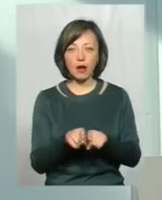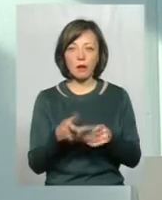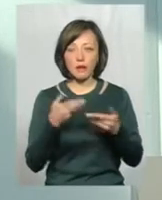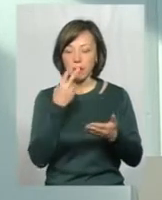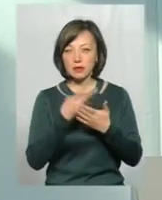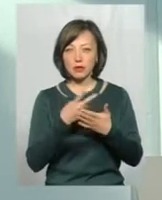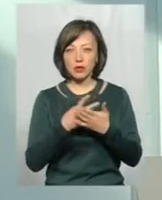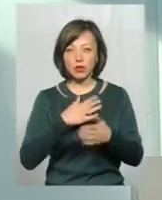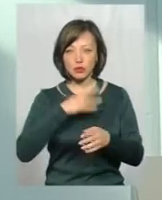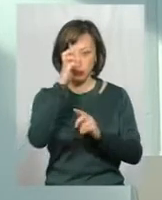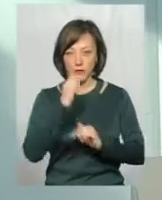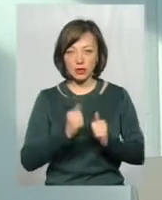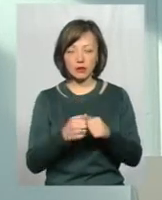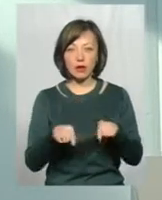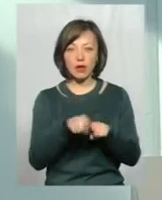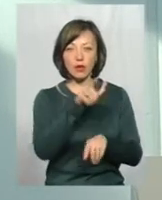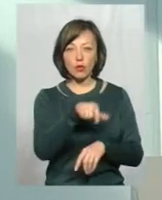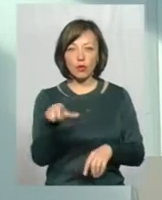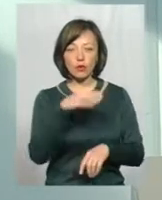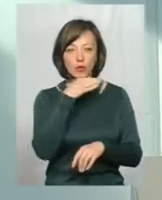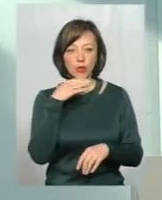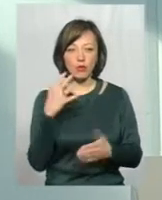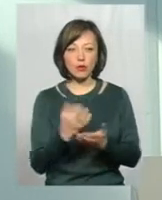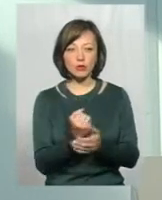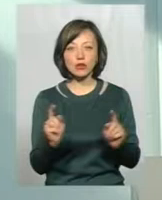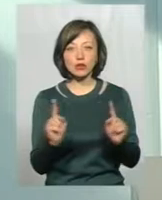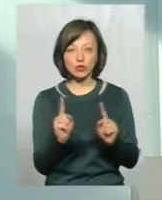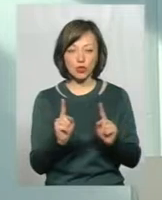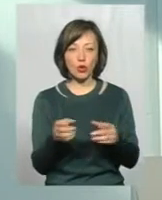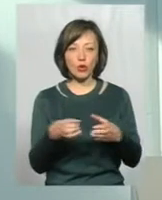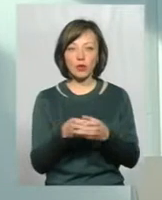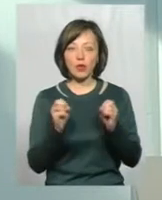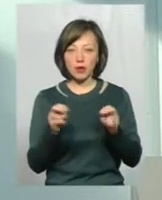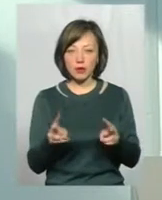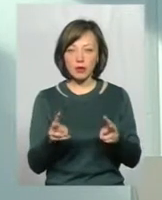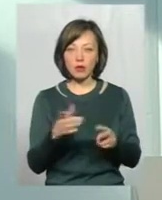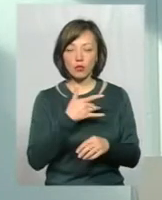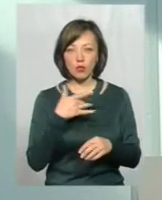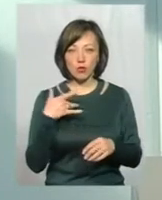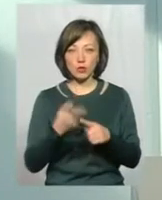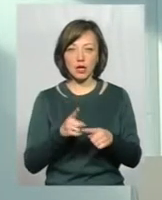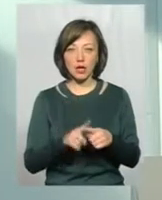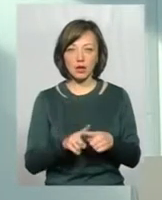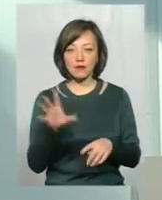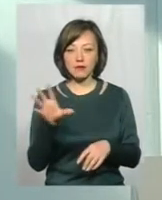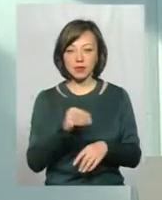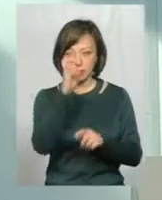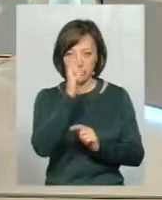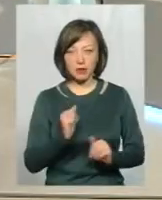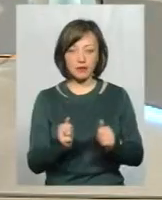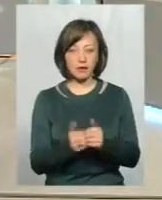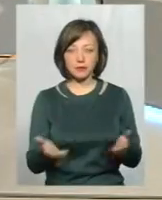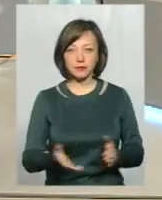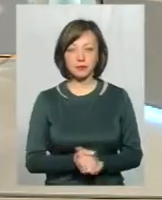дивимося на нашій країні, зараз цих людей дуже багато, і виходить, що група різка по туберкулізу – це практично вся наша країна.